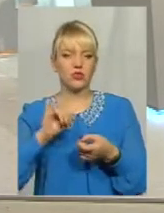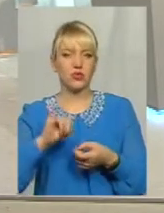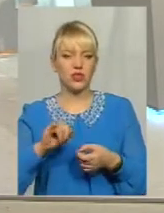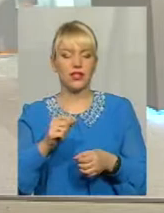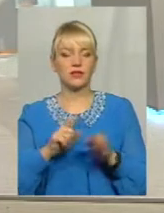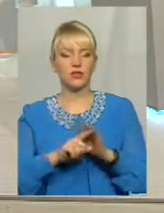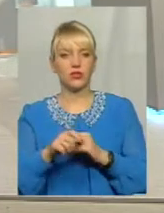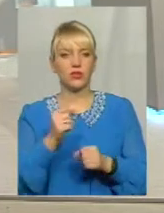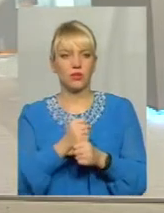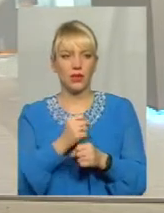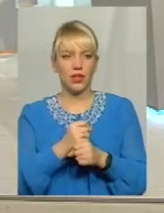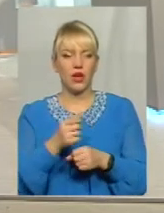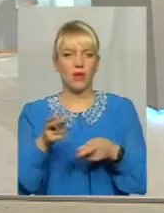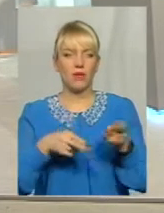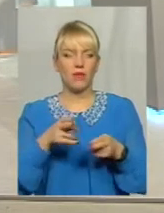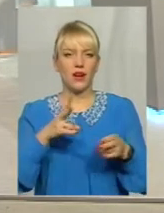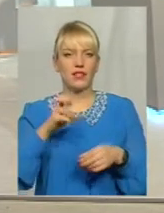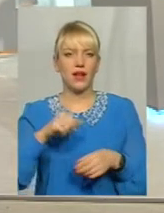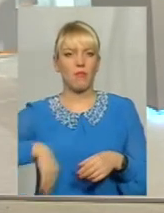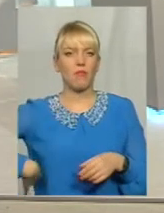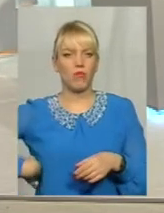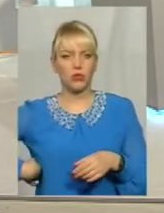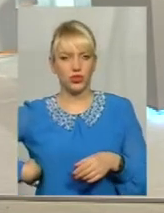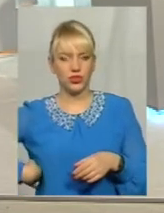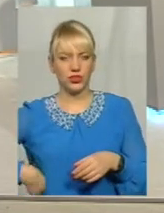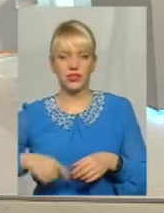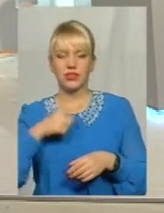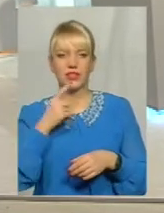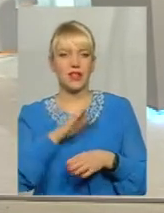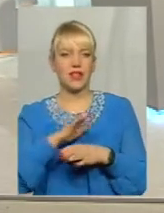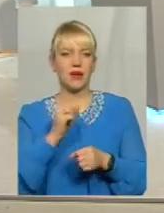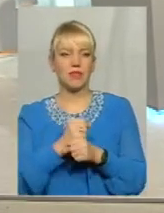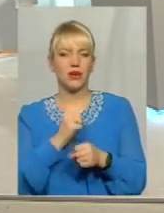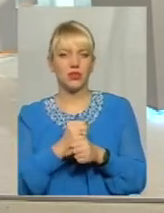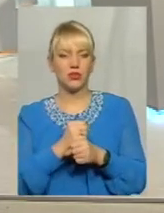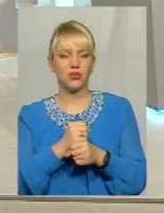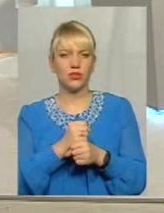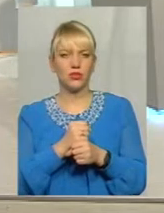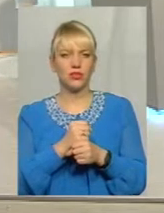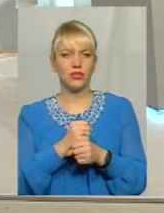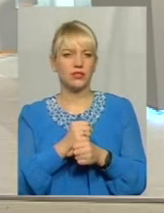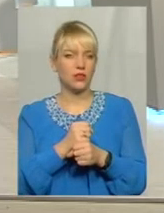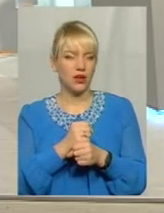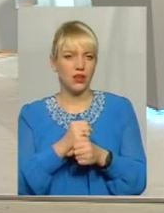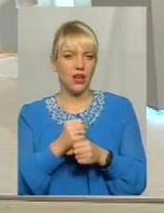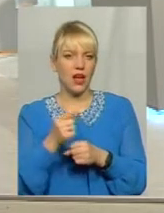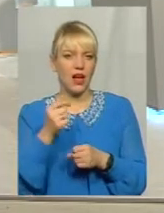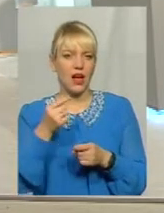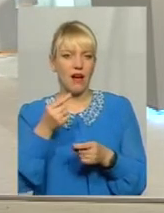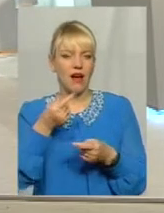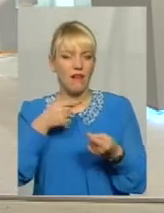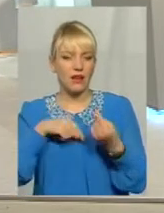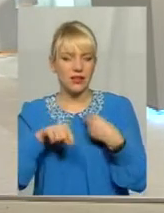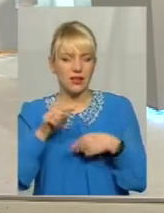операцію на пошті Сказали, що не працює артерія На пошті закрита На 50 процентів